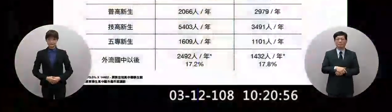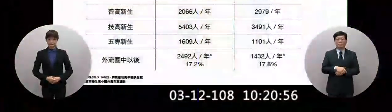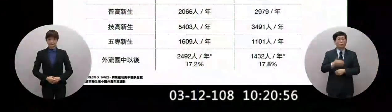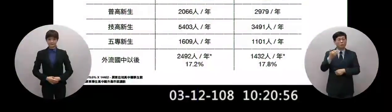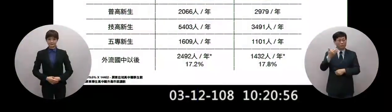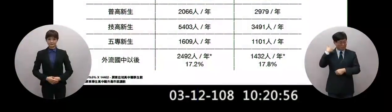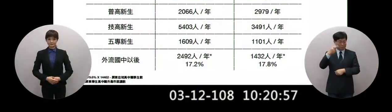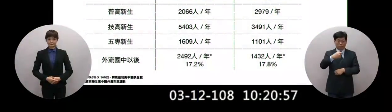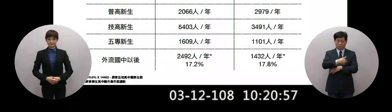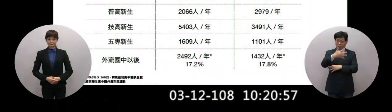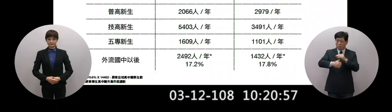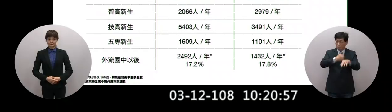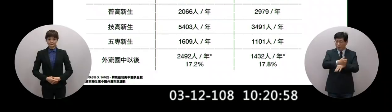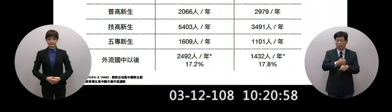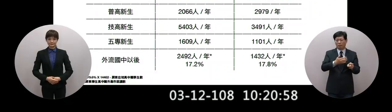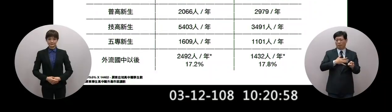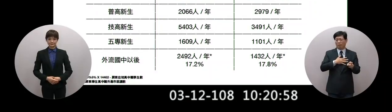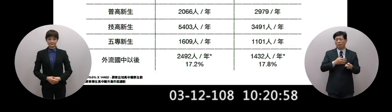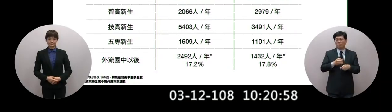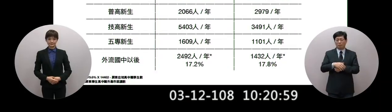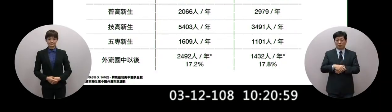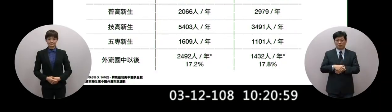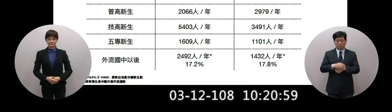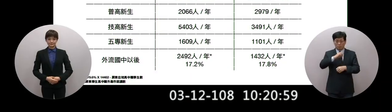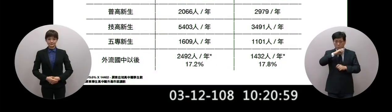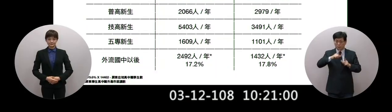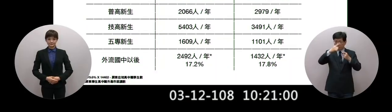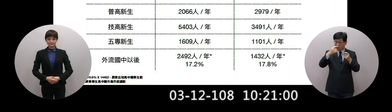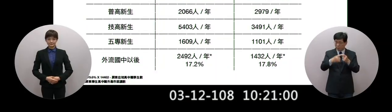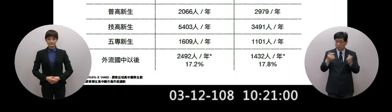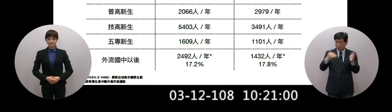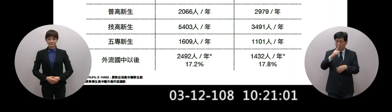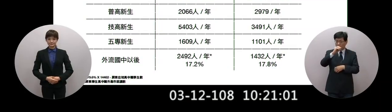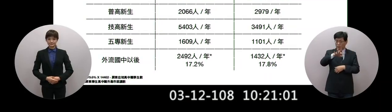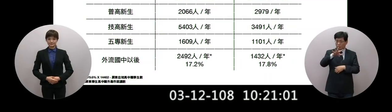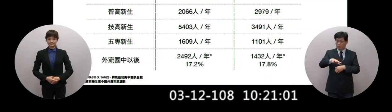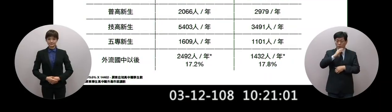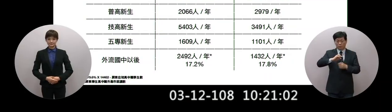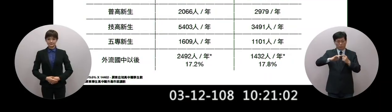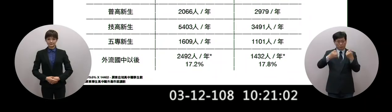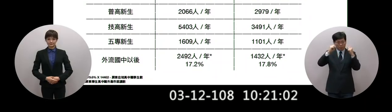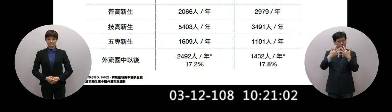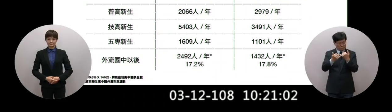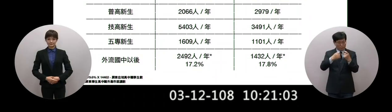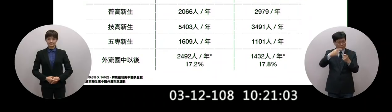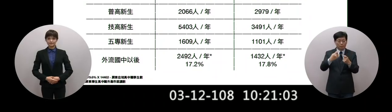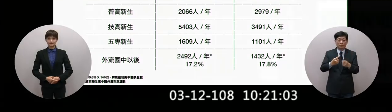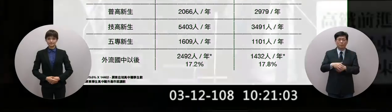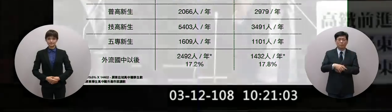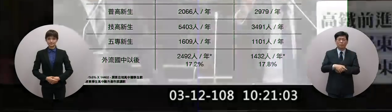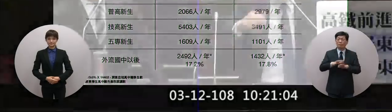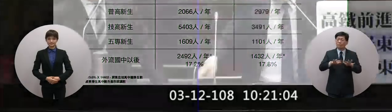當你在當現場的時候你知道嗎你當現場的時候屏東一年有將近一萬五千個國中畢業生幾年啦